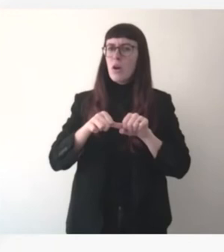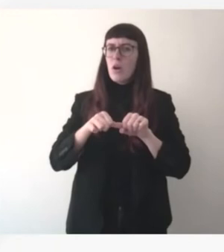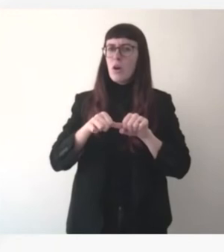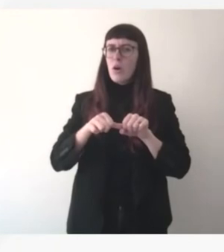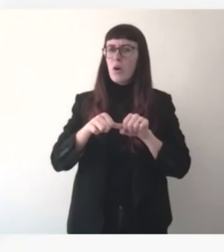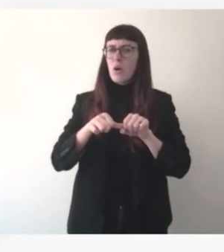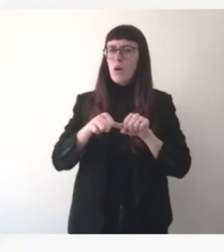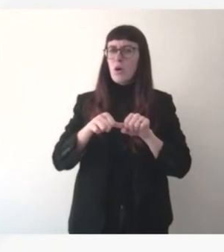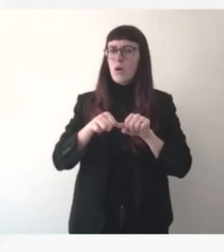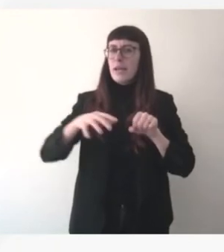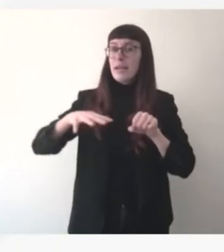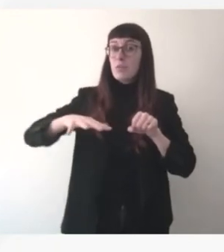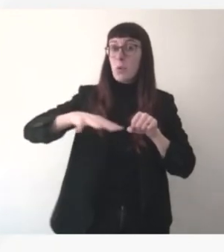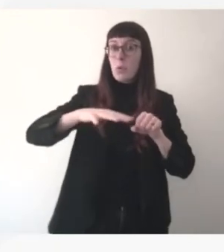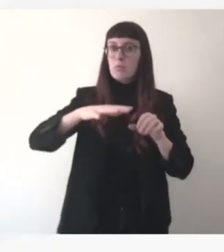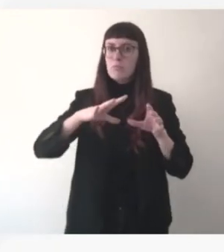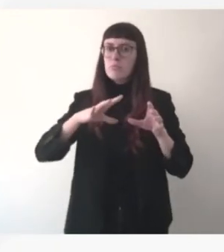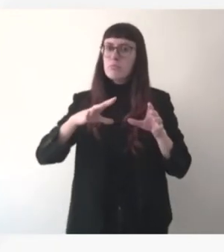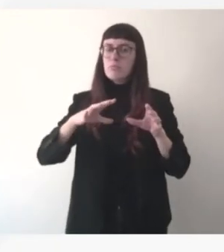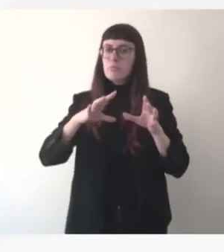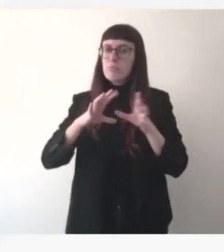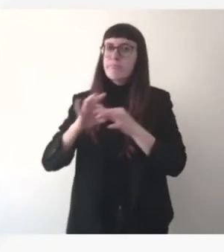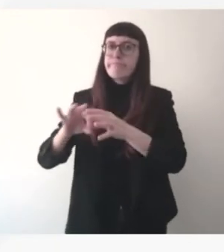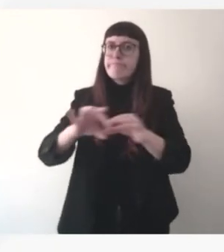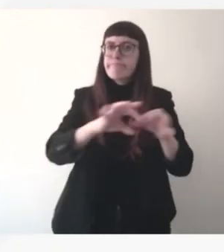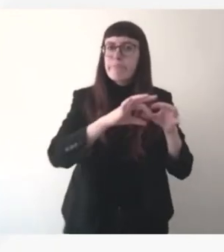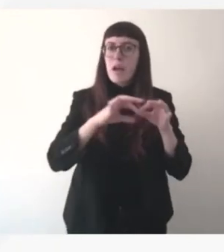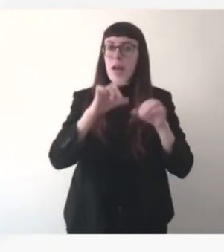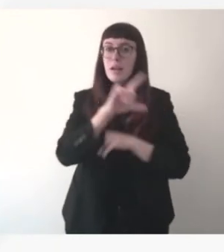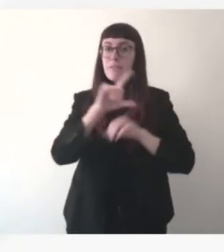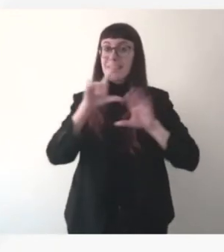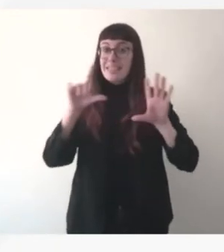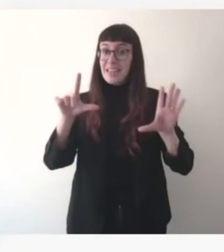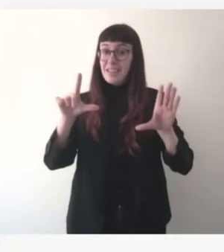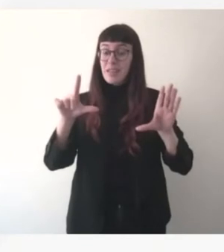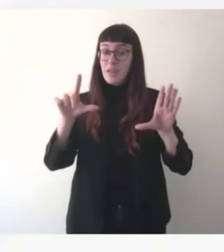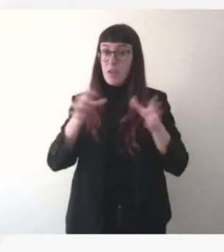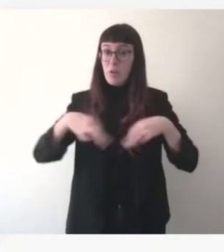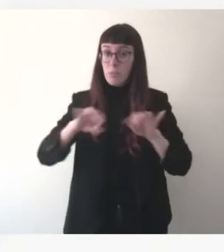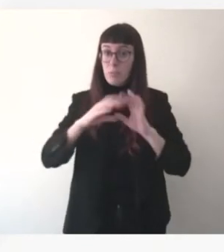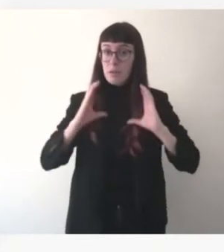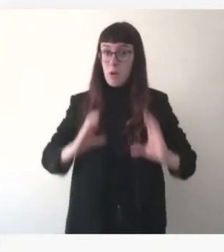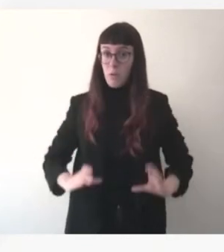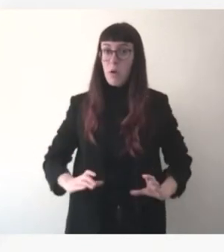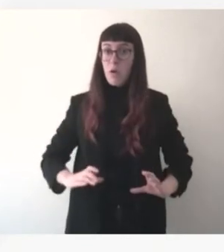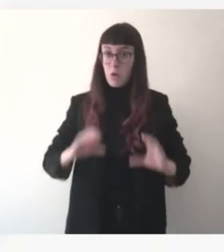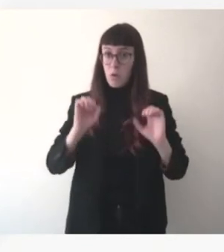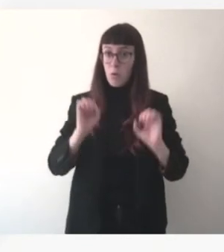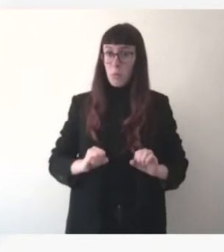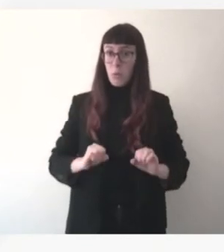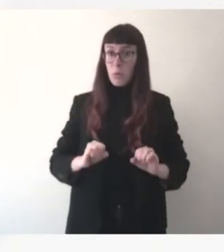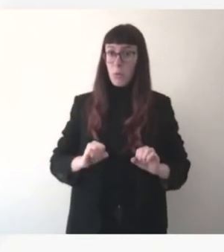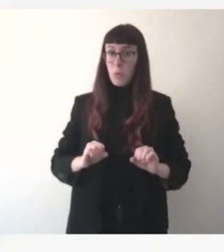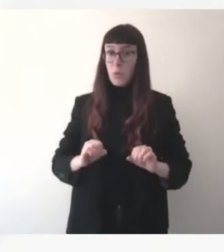27 Etats membres de garantir aux populations une viabilité absolue en termes d'informations urgentes ? Et deuxième